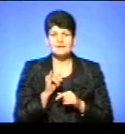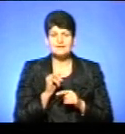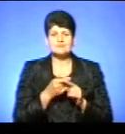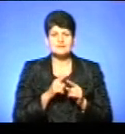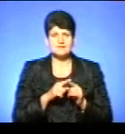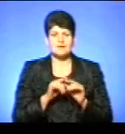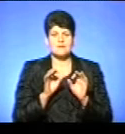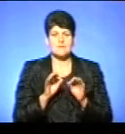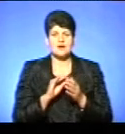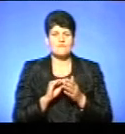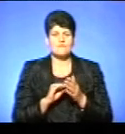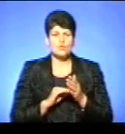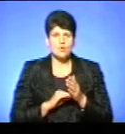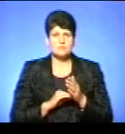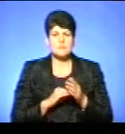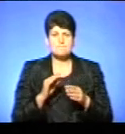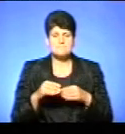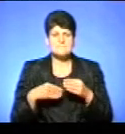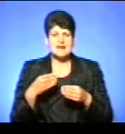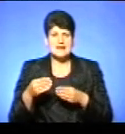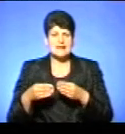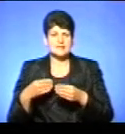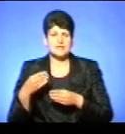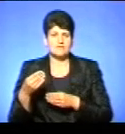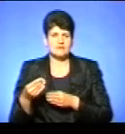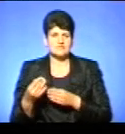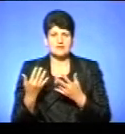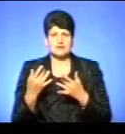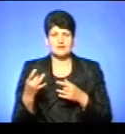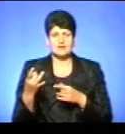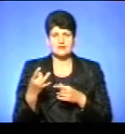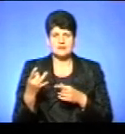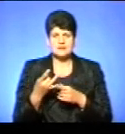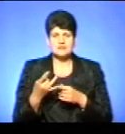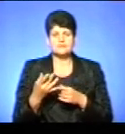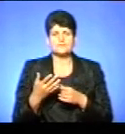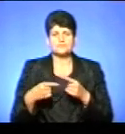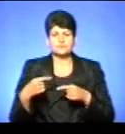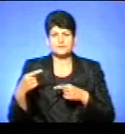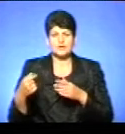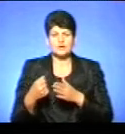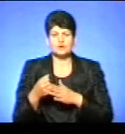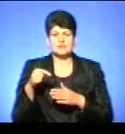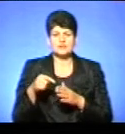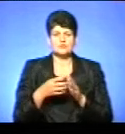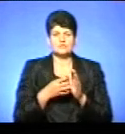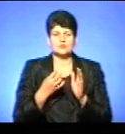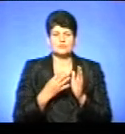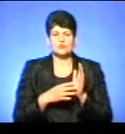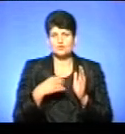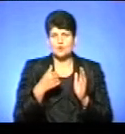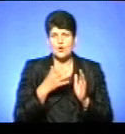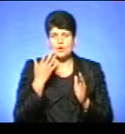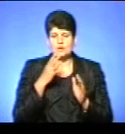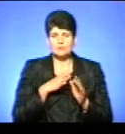правопис фактично декілька разів перевидавався і аж до 1990 року, коли було